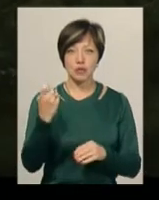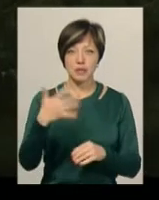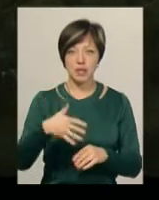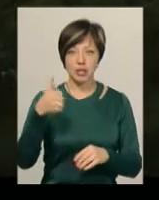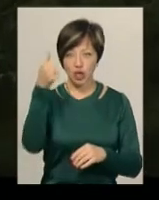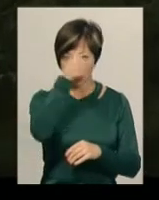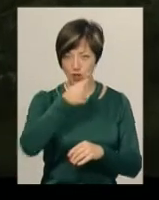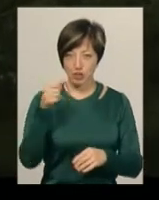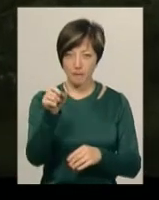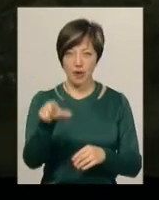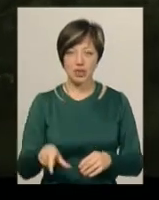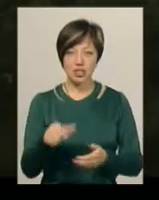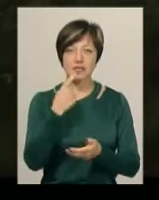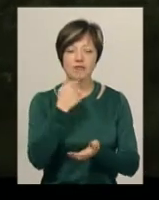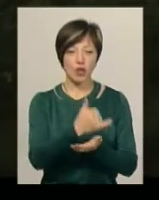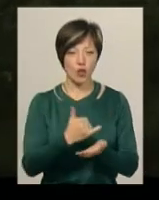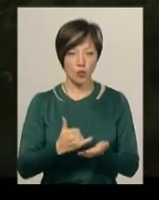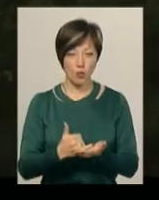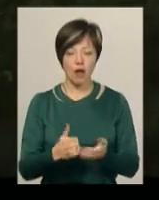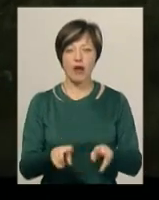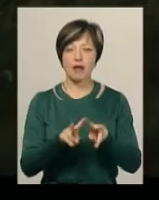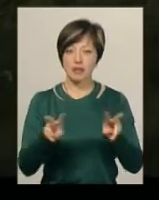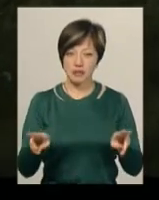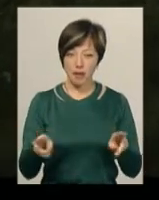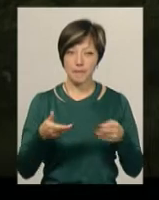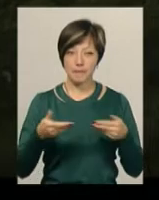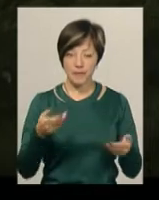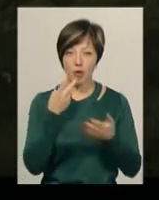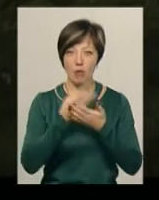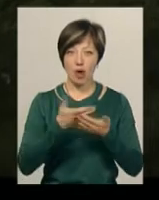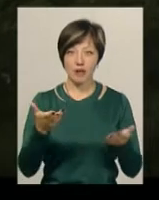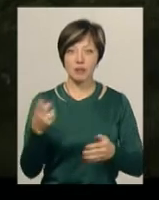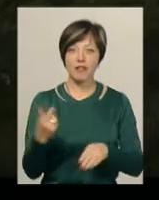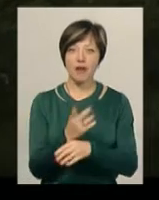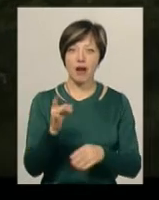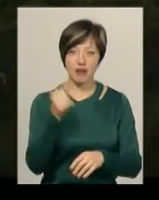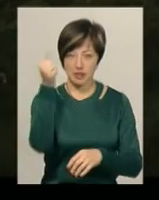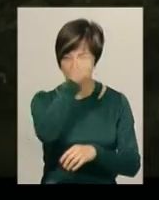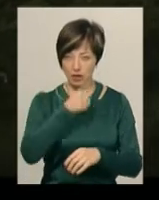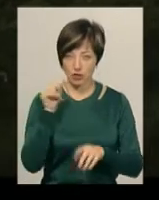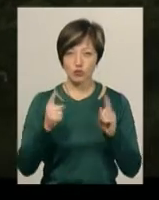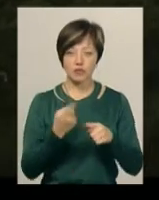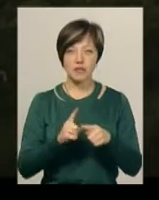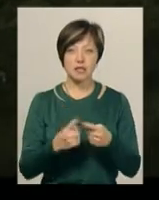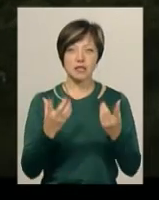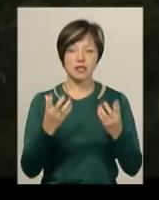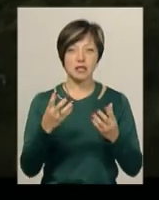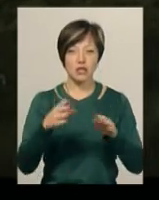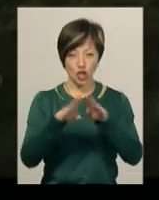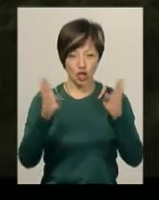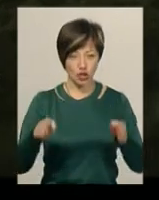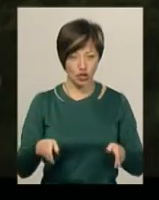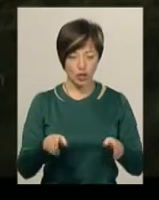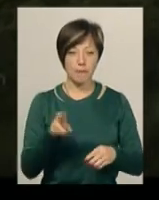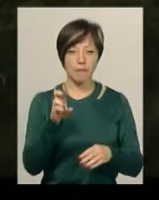пляшка з вином. Так, та сама, яку ми показуємо двічі на рік. Чому в цій ніші? Тому що